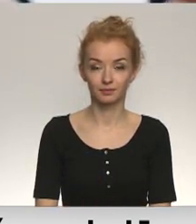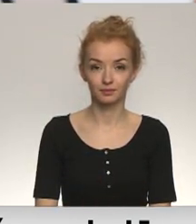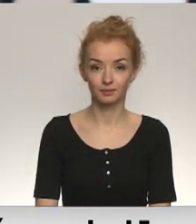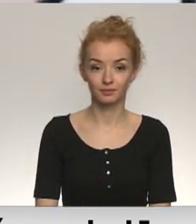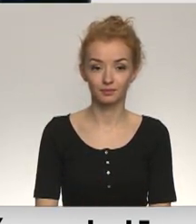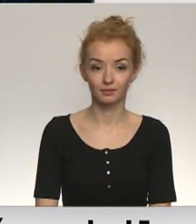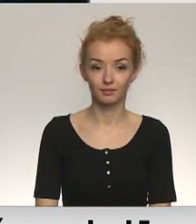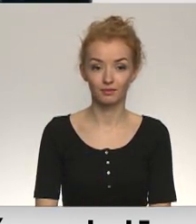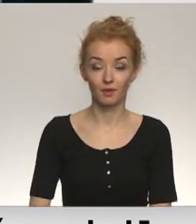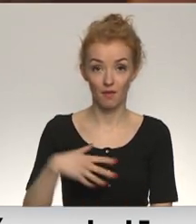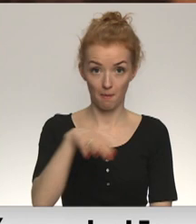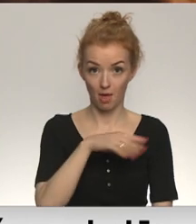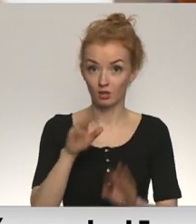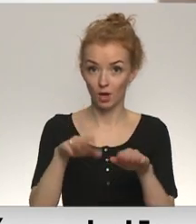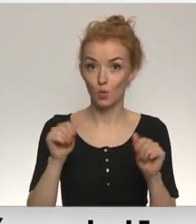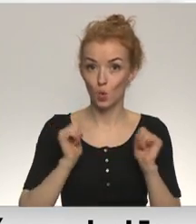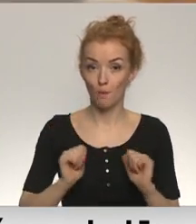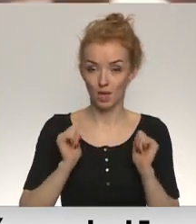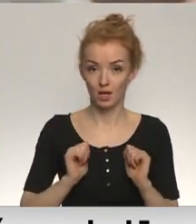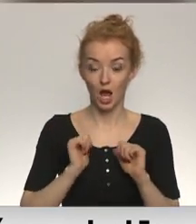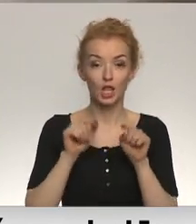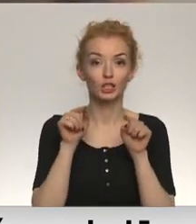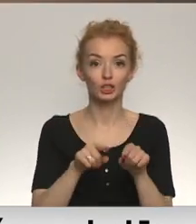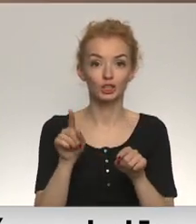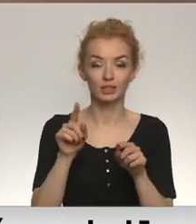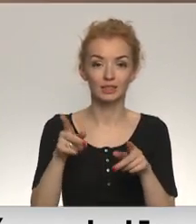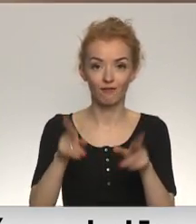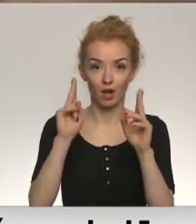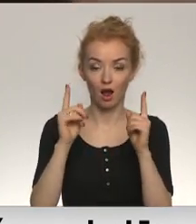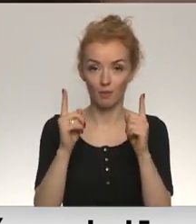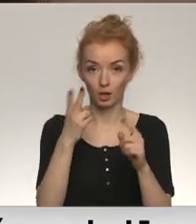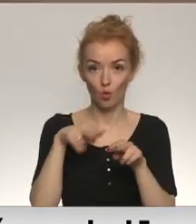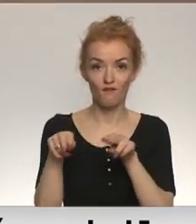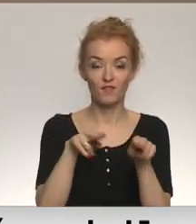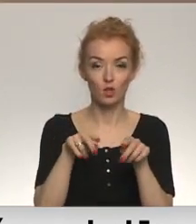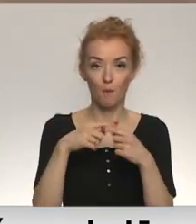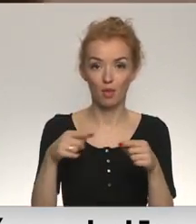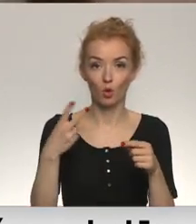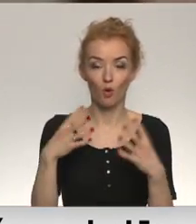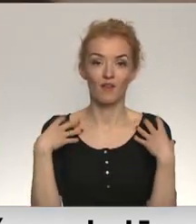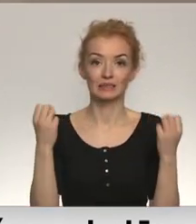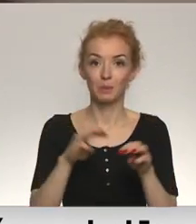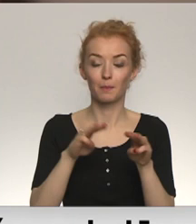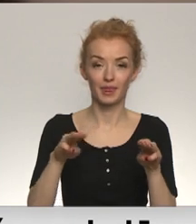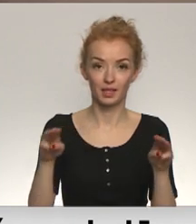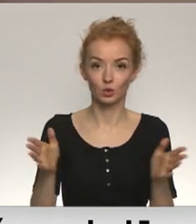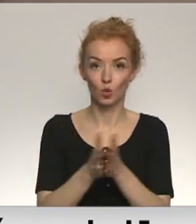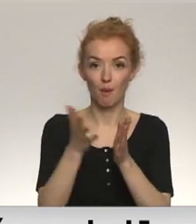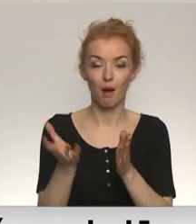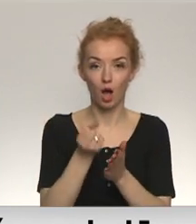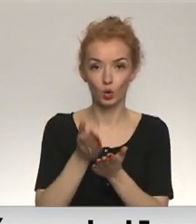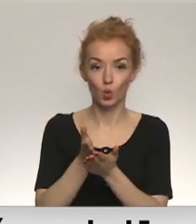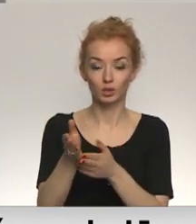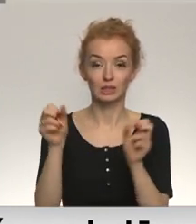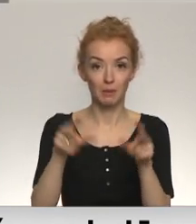Mēs varētu lūdzu visi nomierināties. Šis ir fragments no videomateriāla, ko veselības ministrija, kopā ar nozars